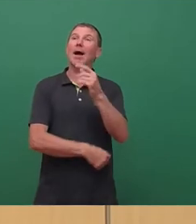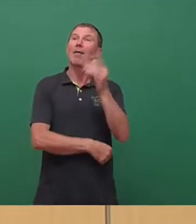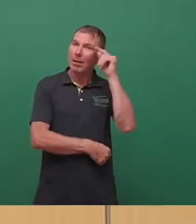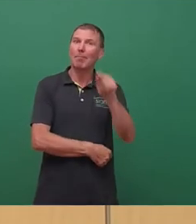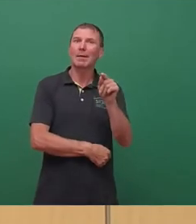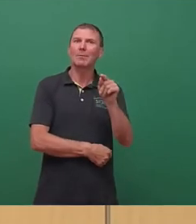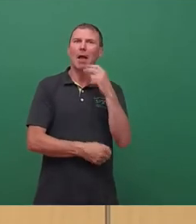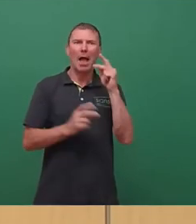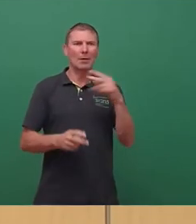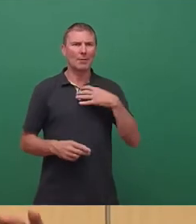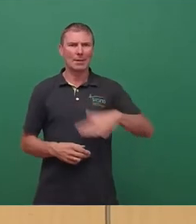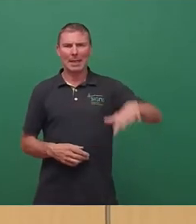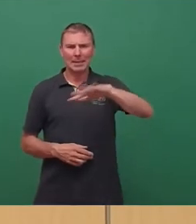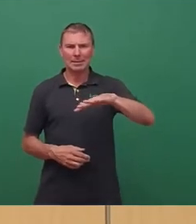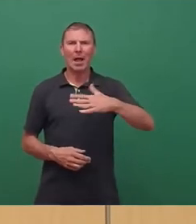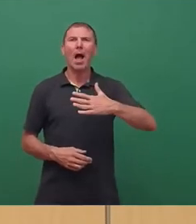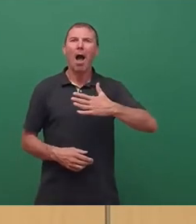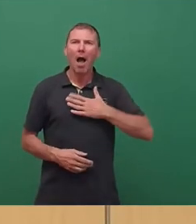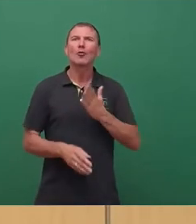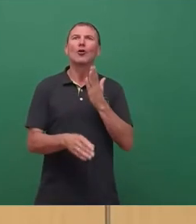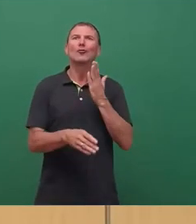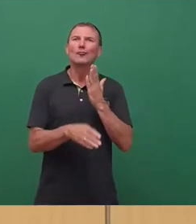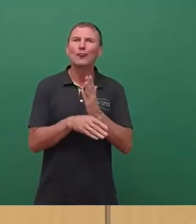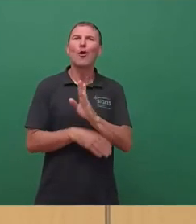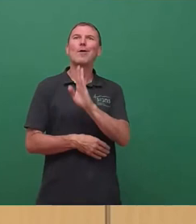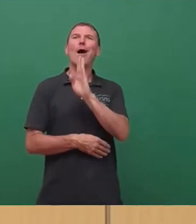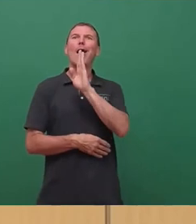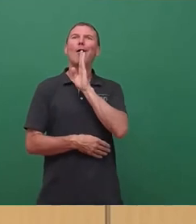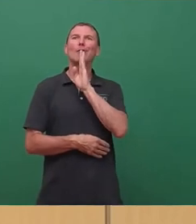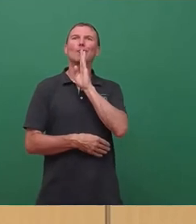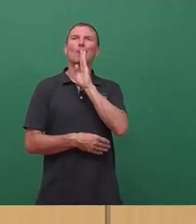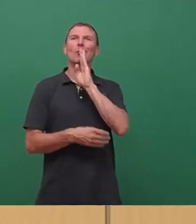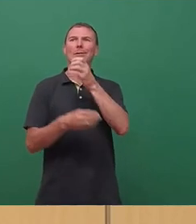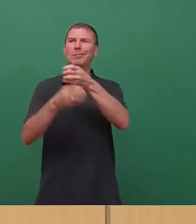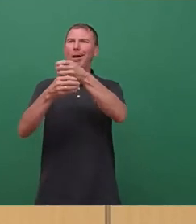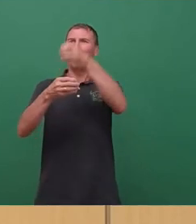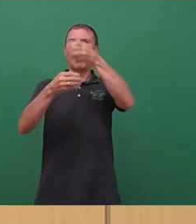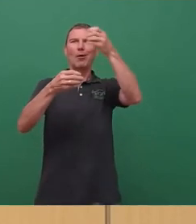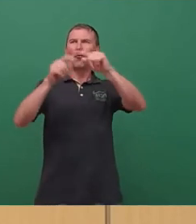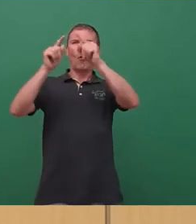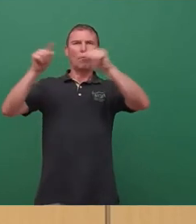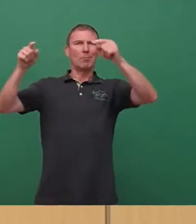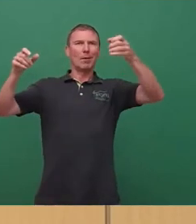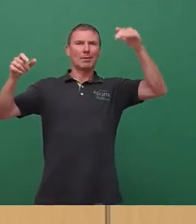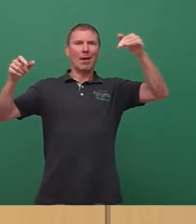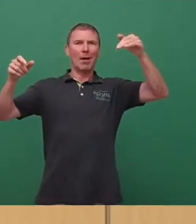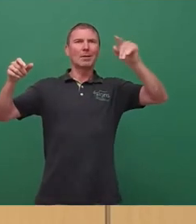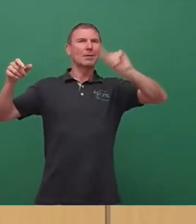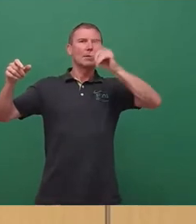bereits eine recht ansehnliche Silhouette habe und nicht irgendwann so aussehen soll.